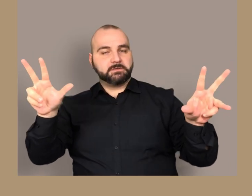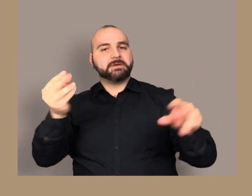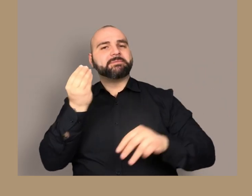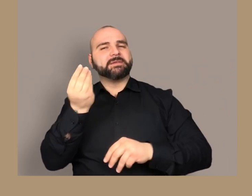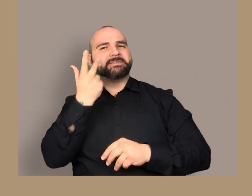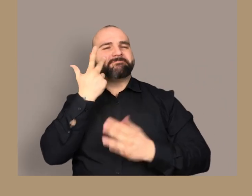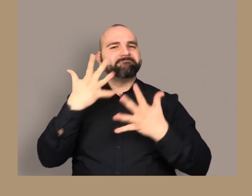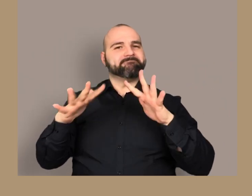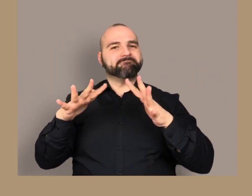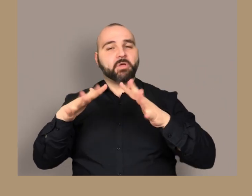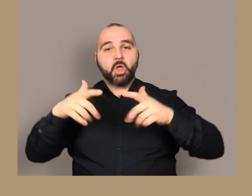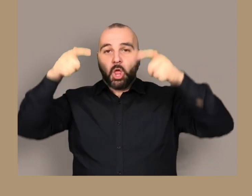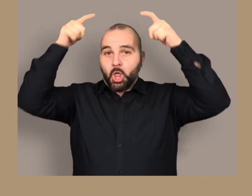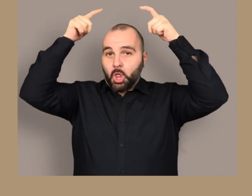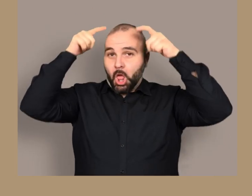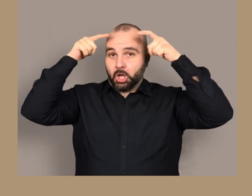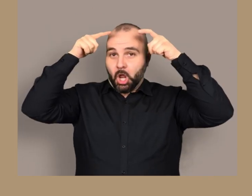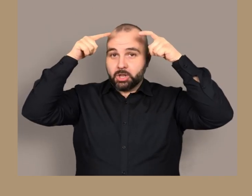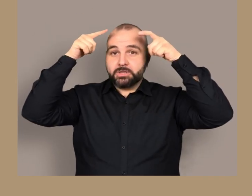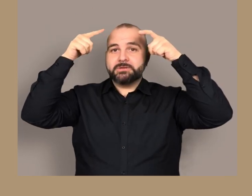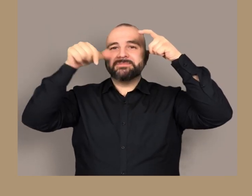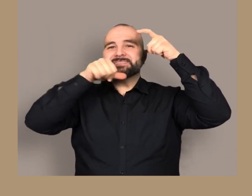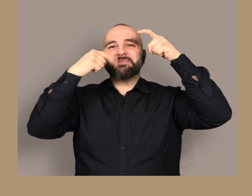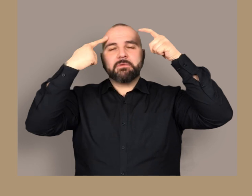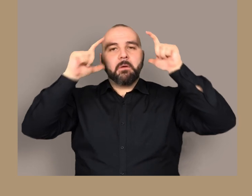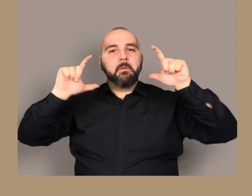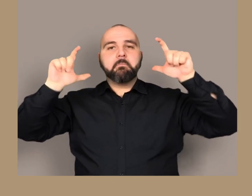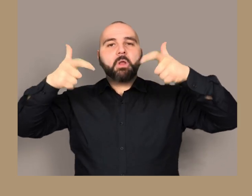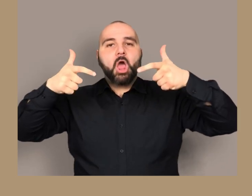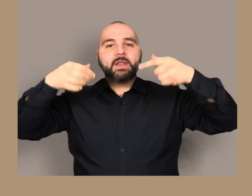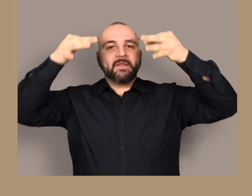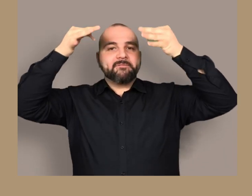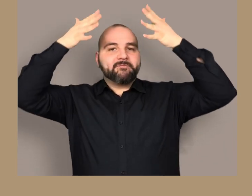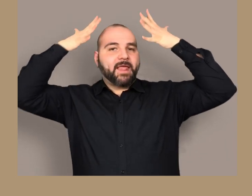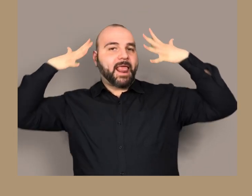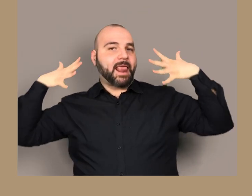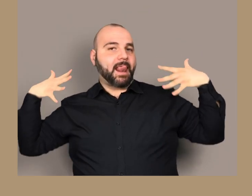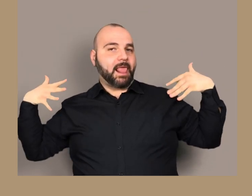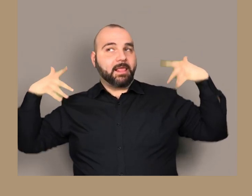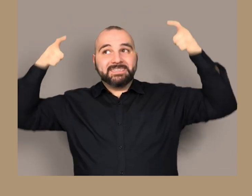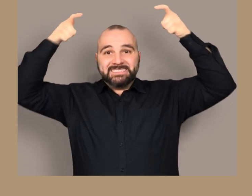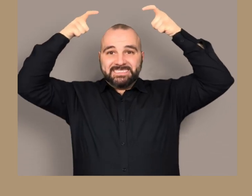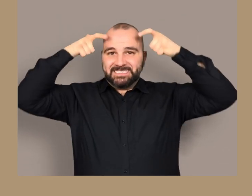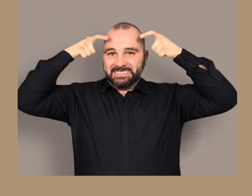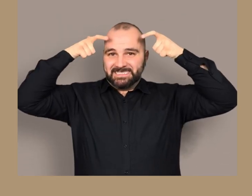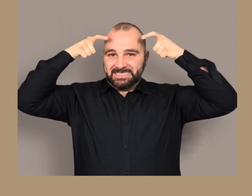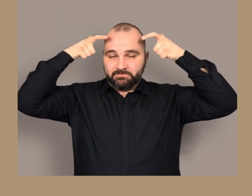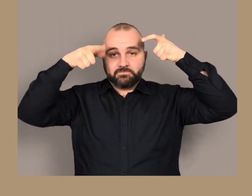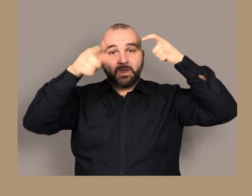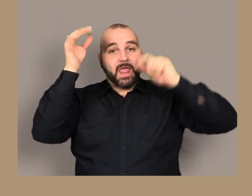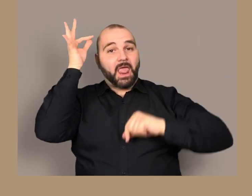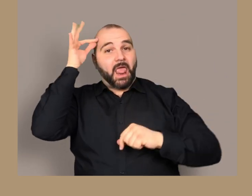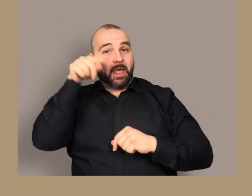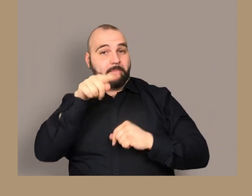fermo un velo I capelli sono ricci e lunghi Il volto è di profilo e inclinato verso il basso per